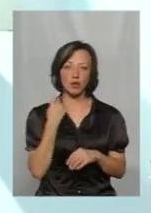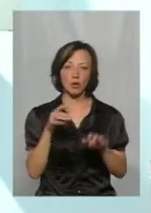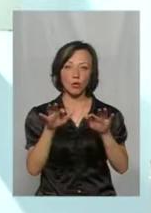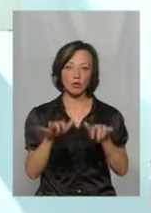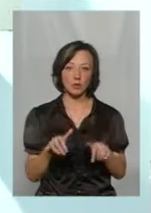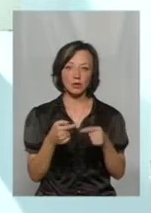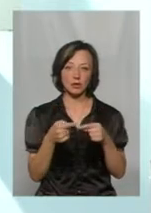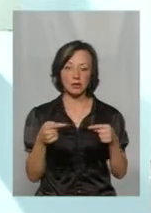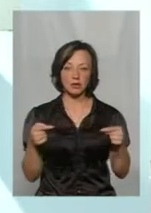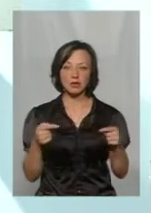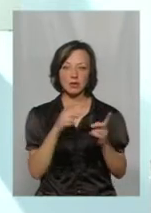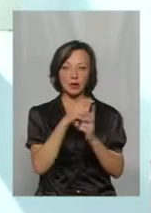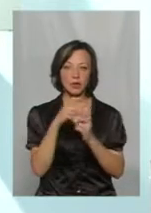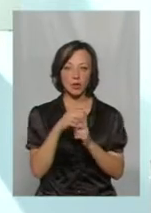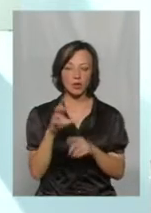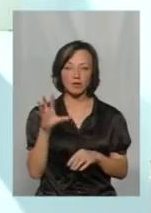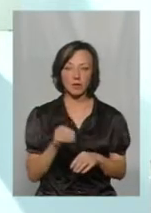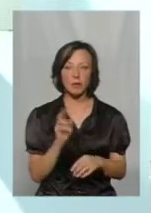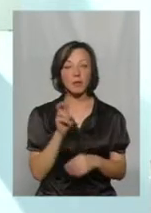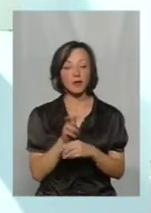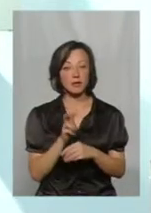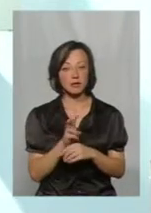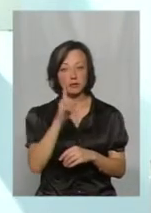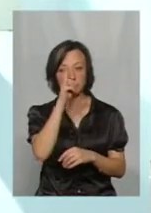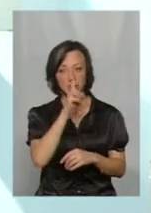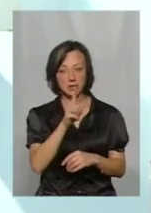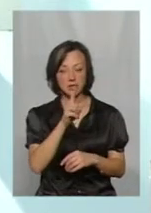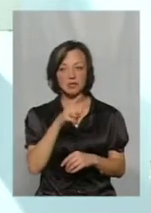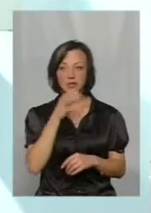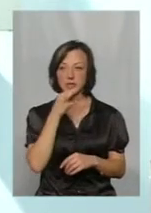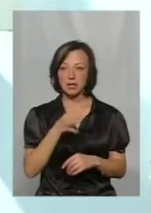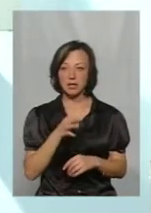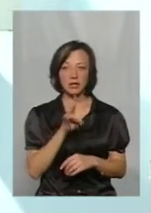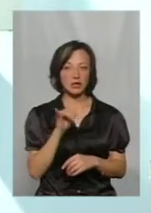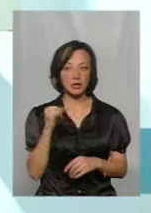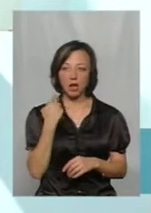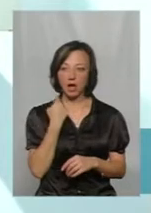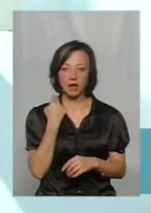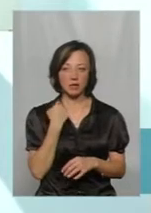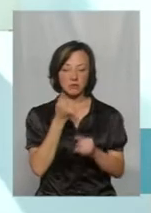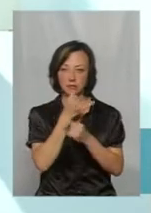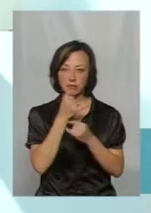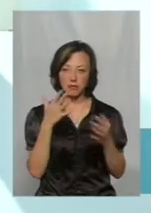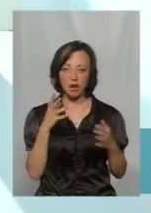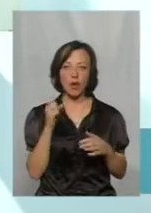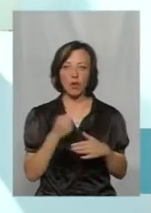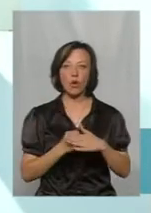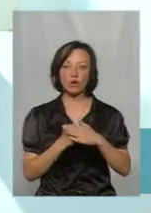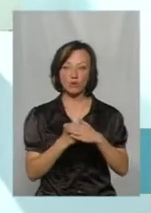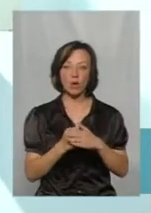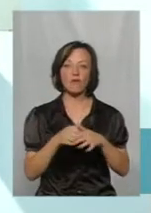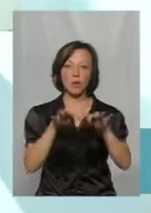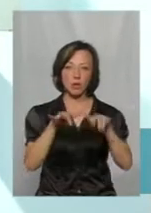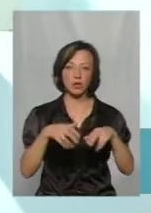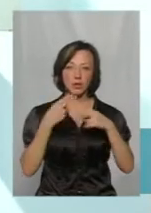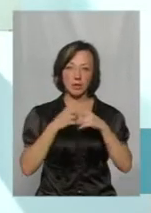'ютер, термінологія і все. Походивши в місяць, сказала, ні, англійський я не потягну, але на основі Тртехніки,